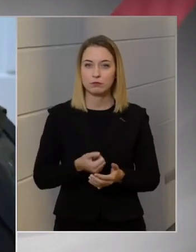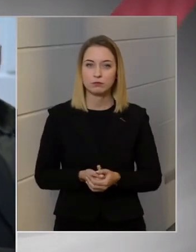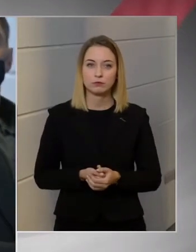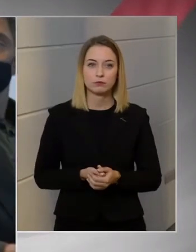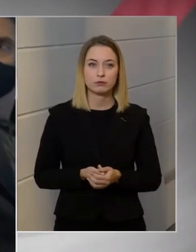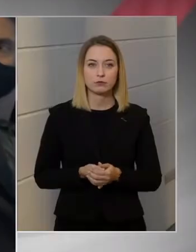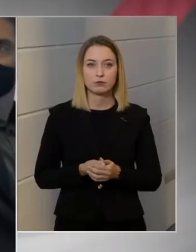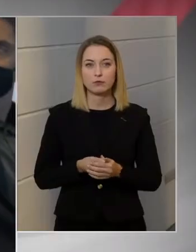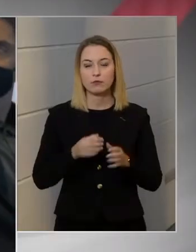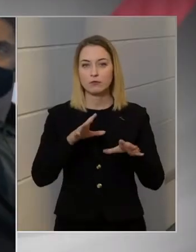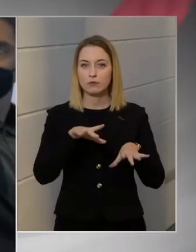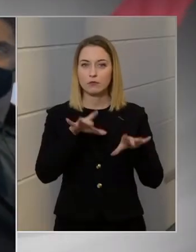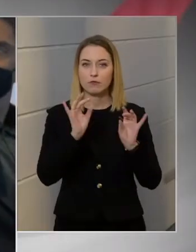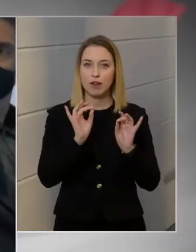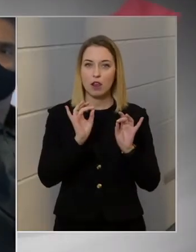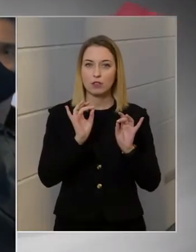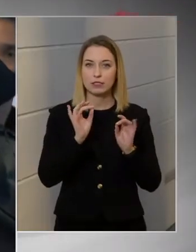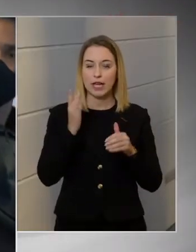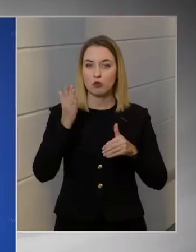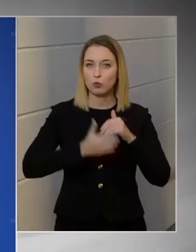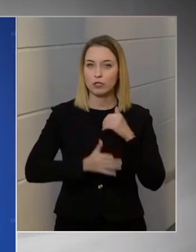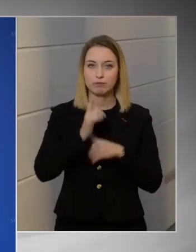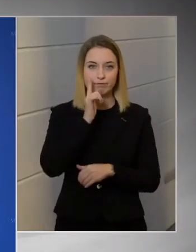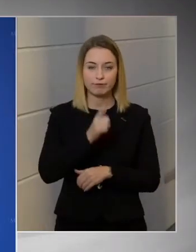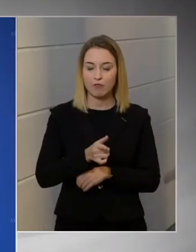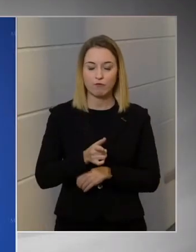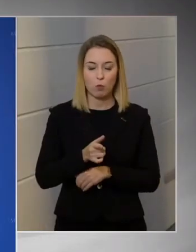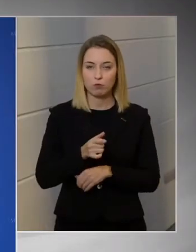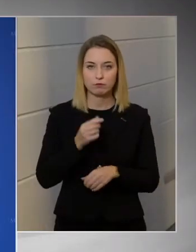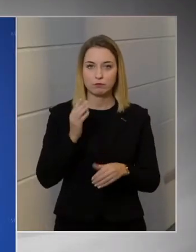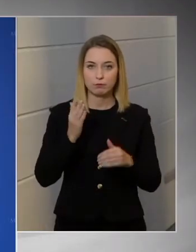a választásokig nem fog megérkezni.